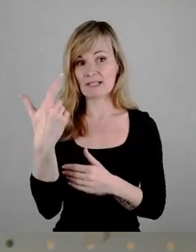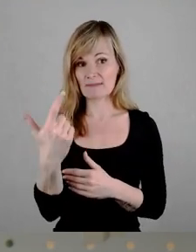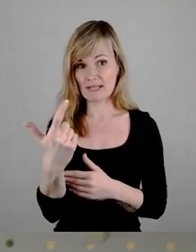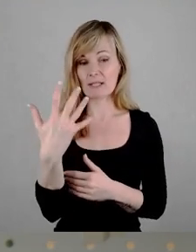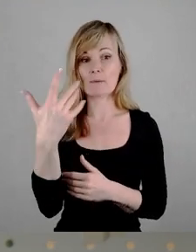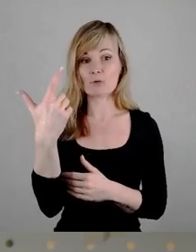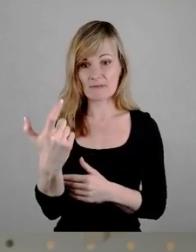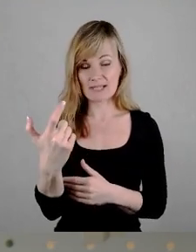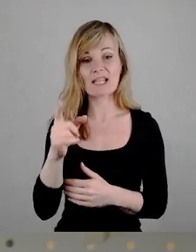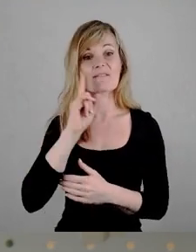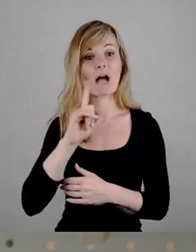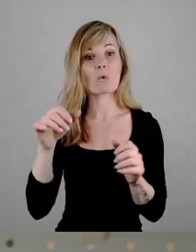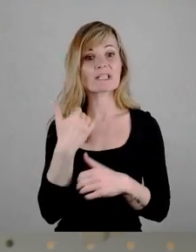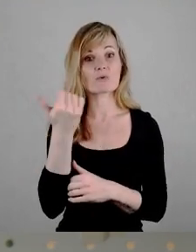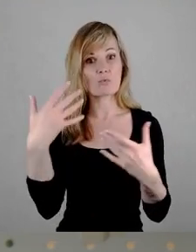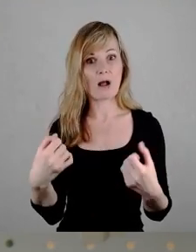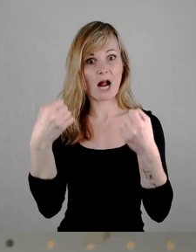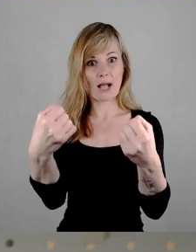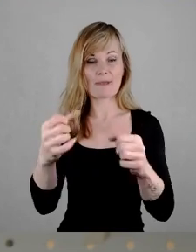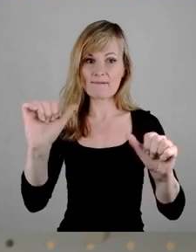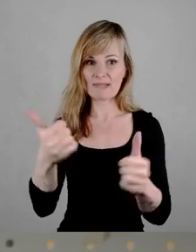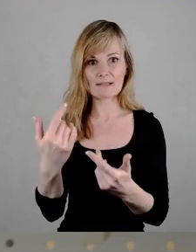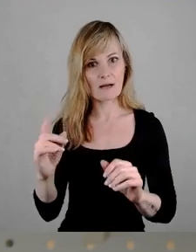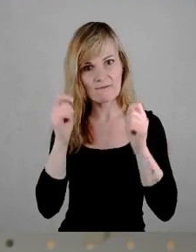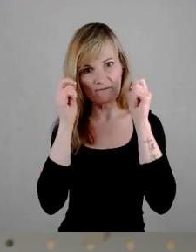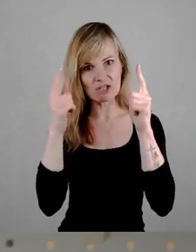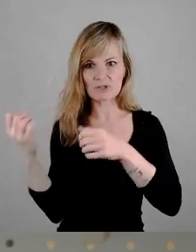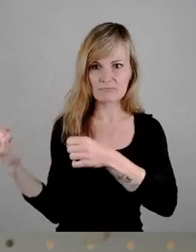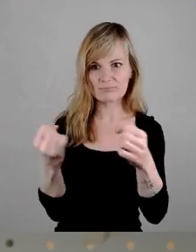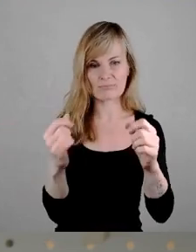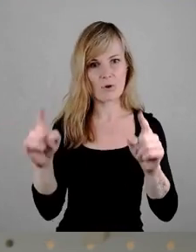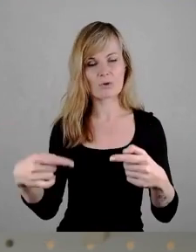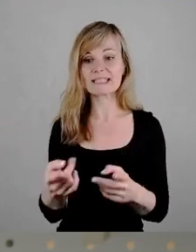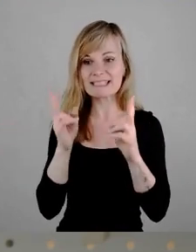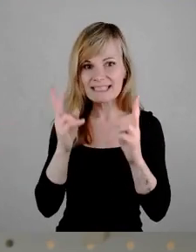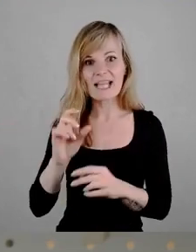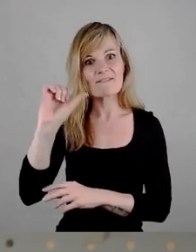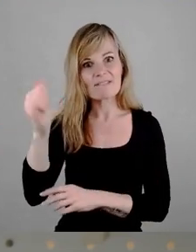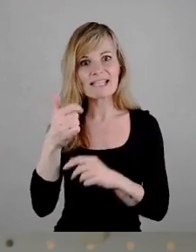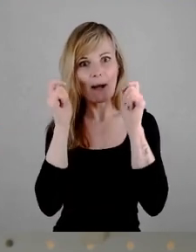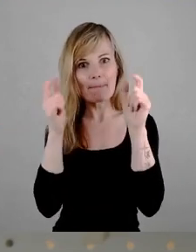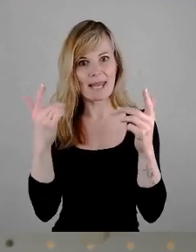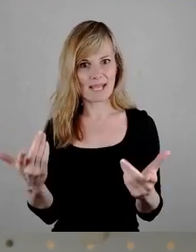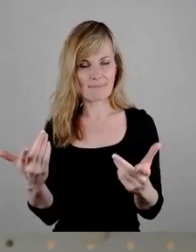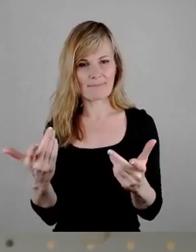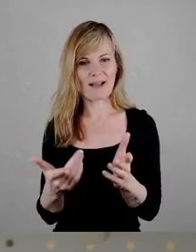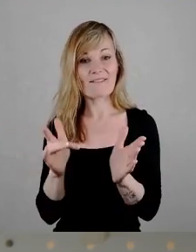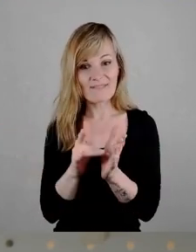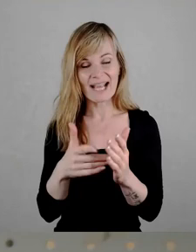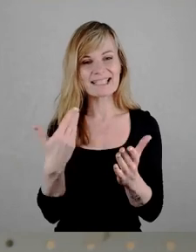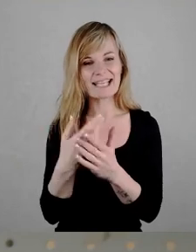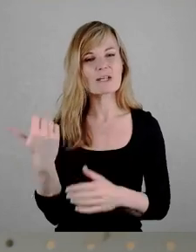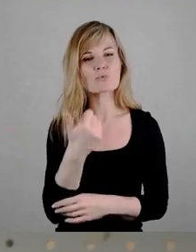wiederzubeleben, eine tolle Idee. Ja, Sie haben richtig gehört, es geht um Wiederbeleben. Denn den Supercup gab es schon mal von